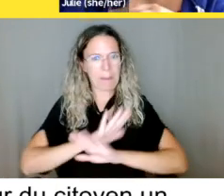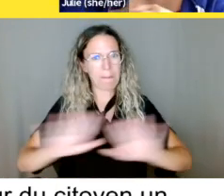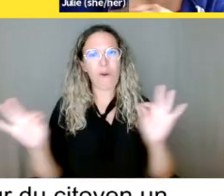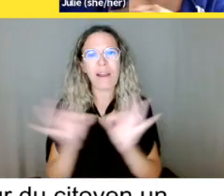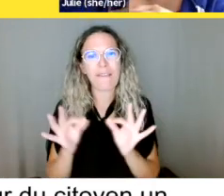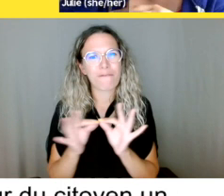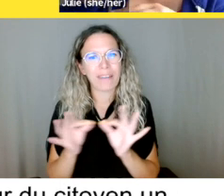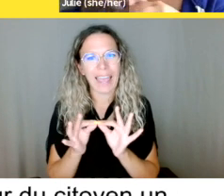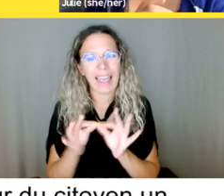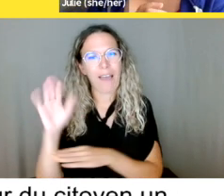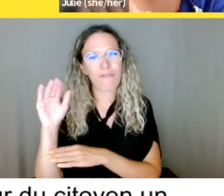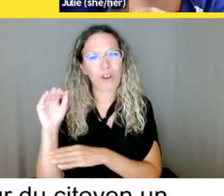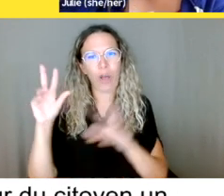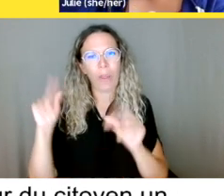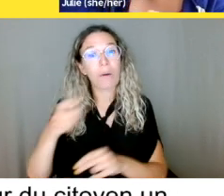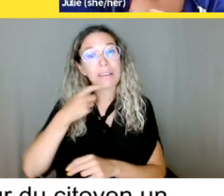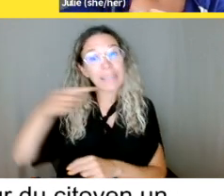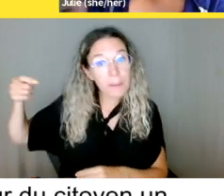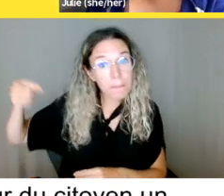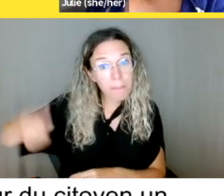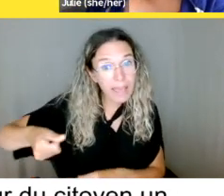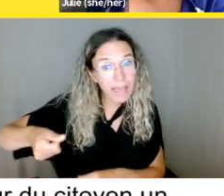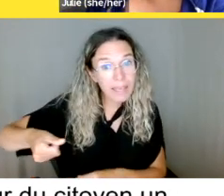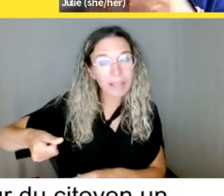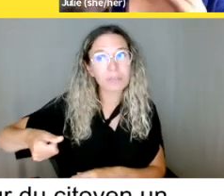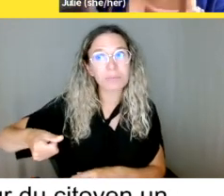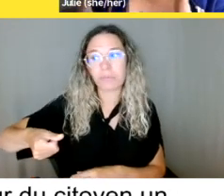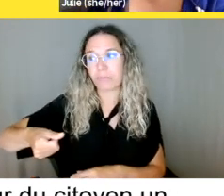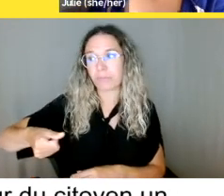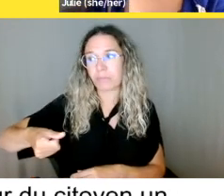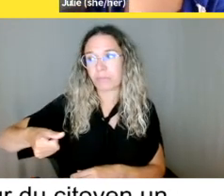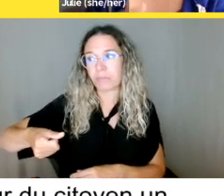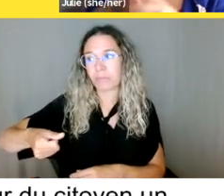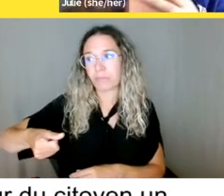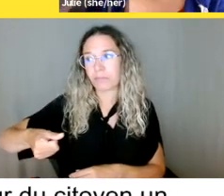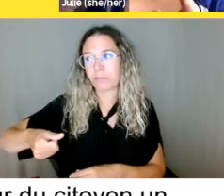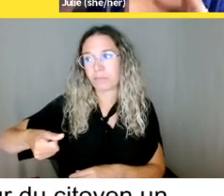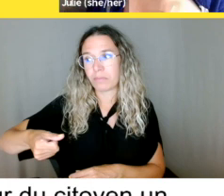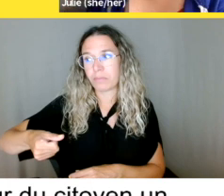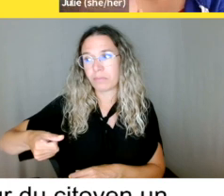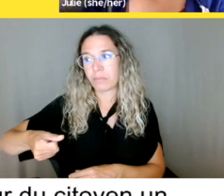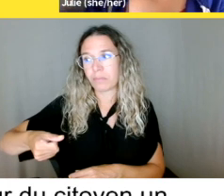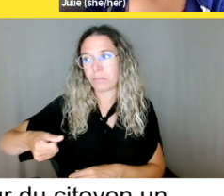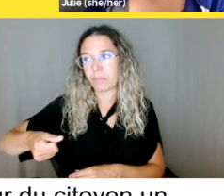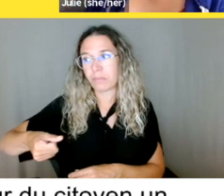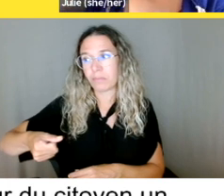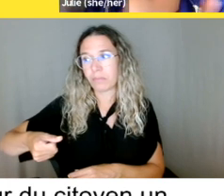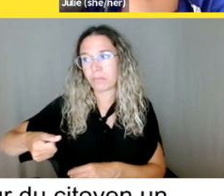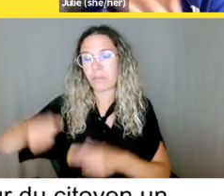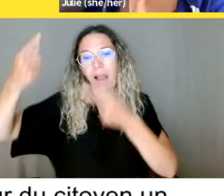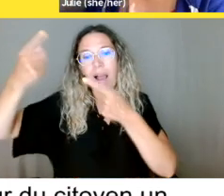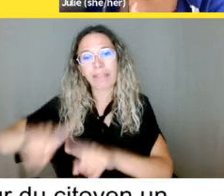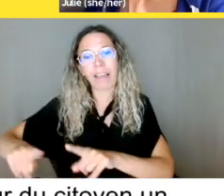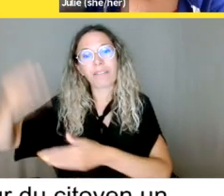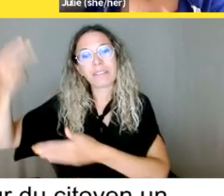va être signée à la toute fin du processus ou bien si jamais il pas d'entente et que vous perdez la cause,